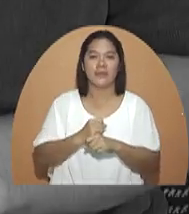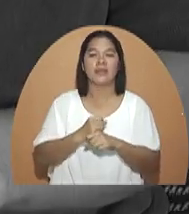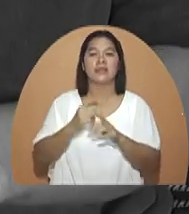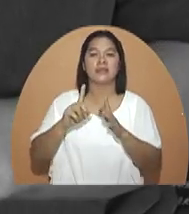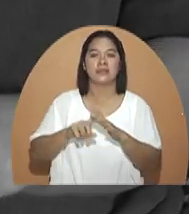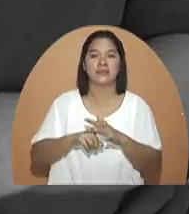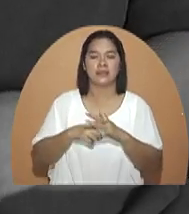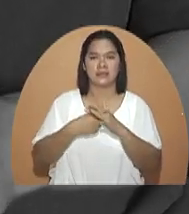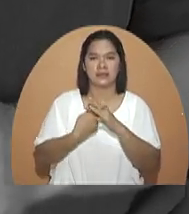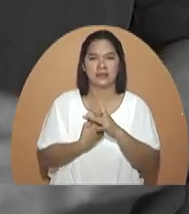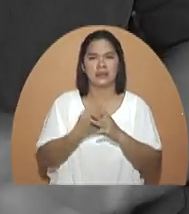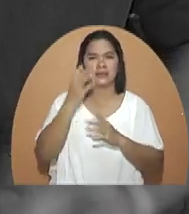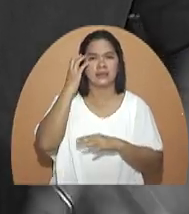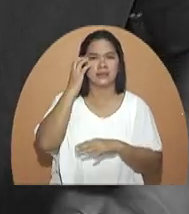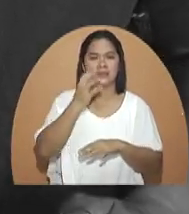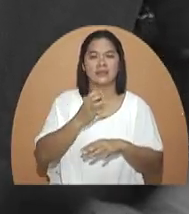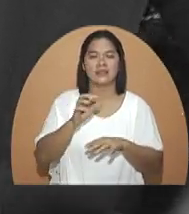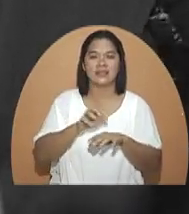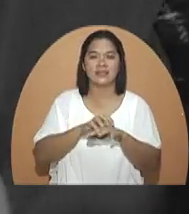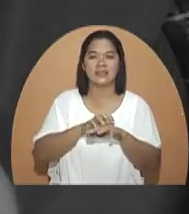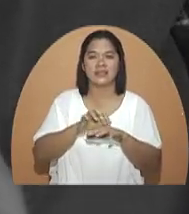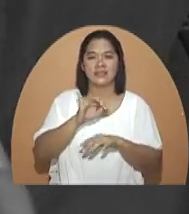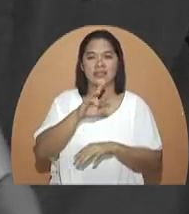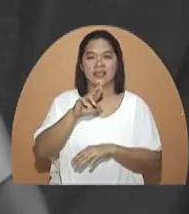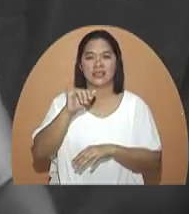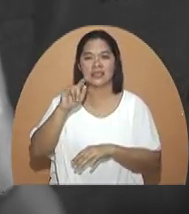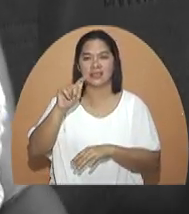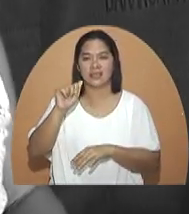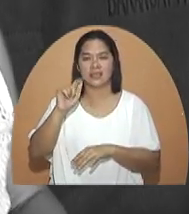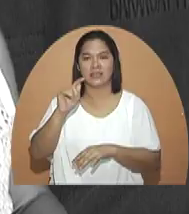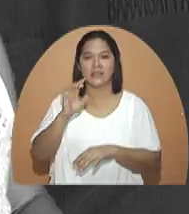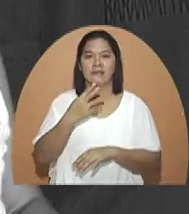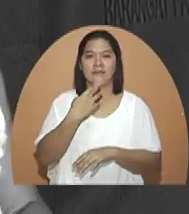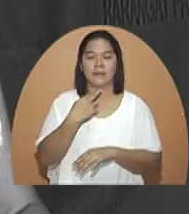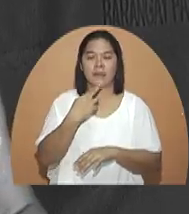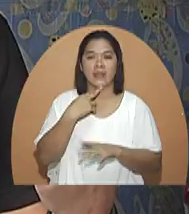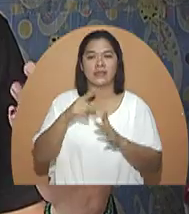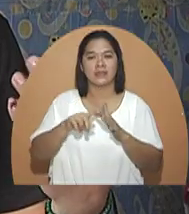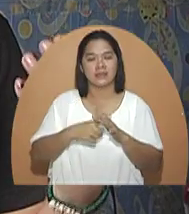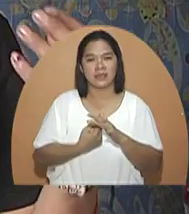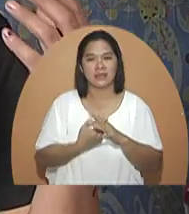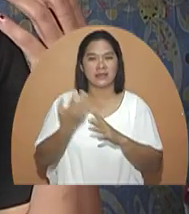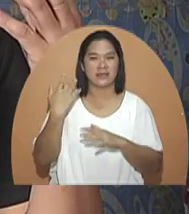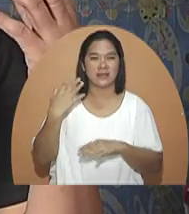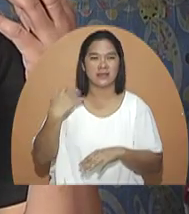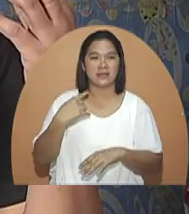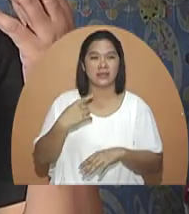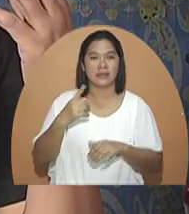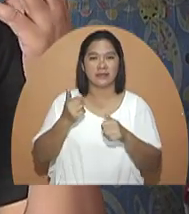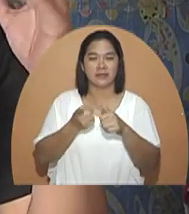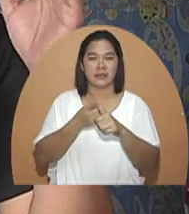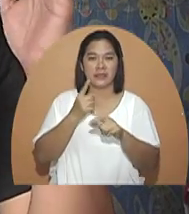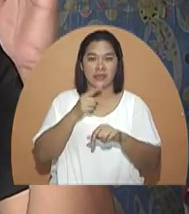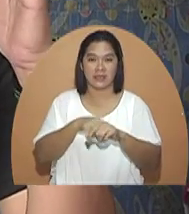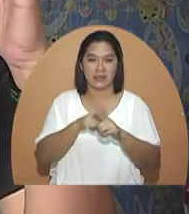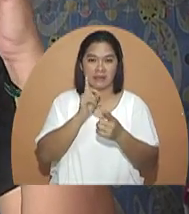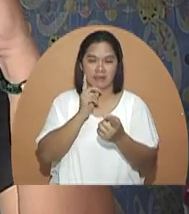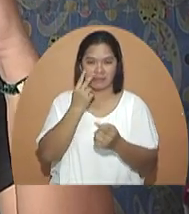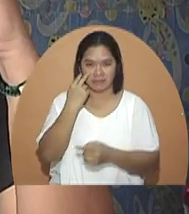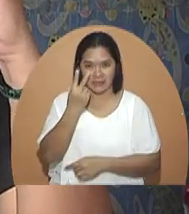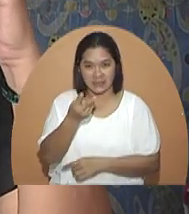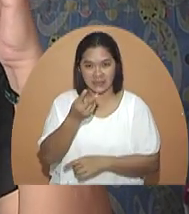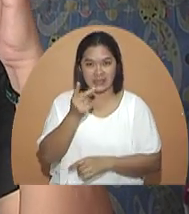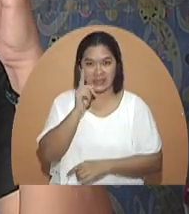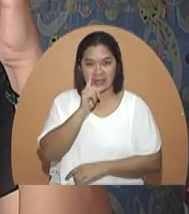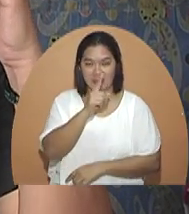na magsimulang ma-irritate at mamula mga ito. Umpisa po niya akala yung unang kita ko po sa